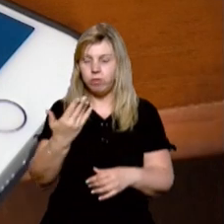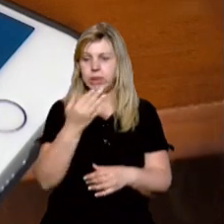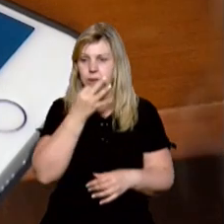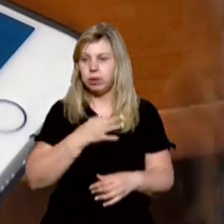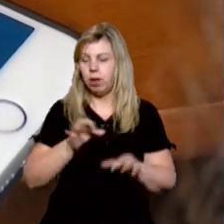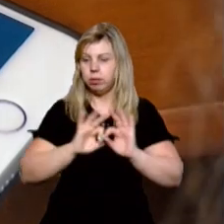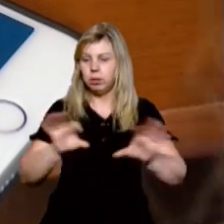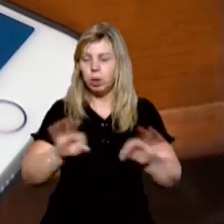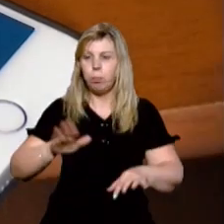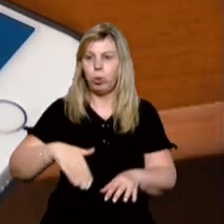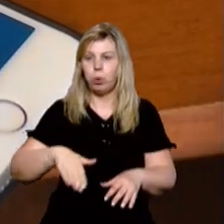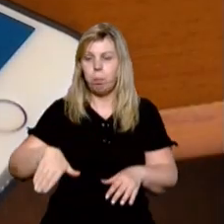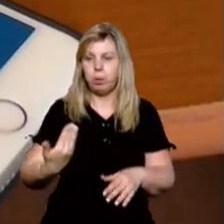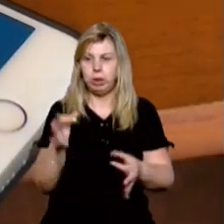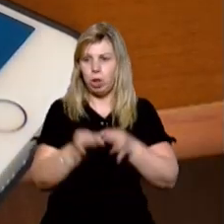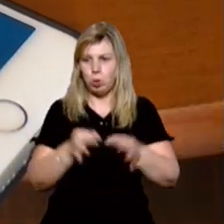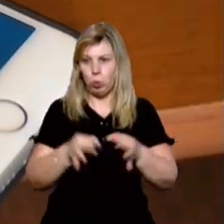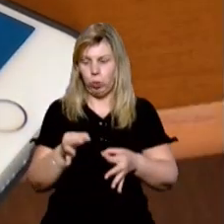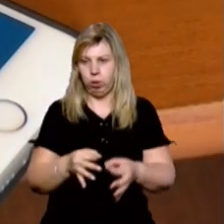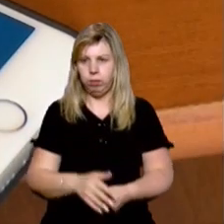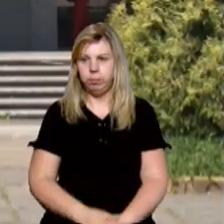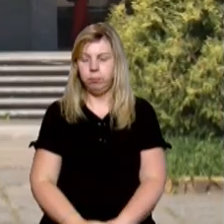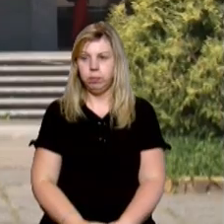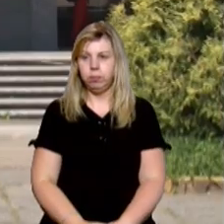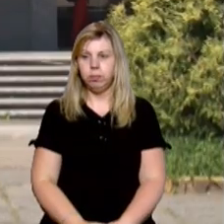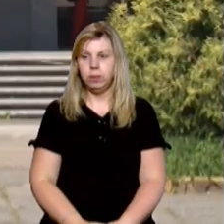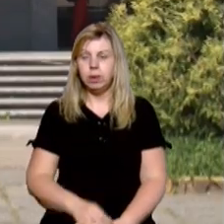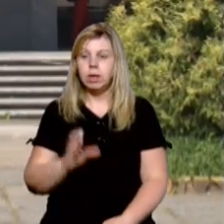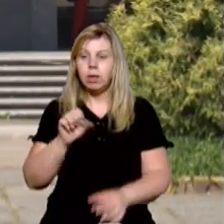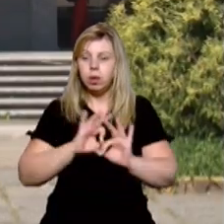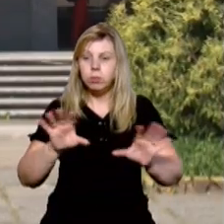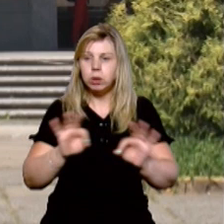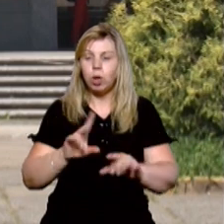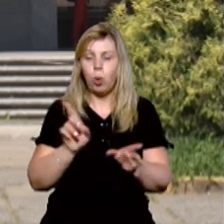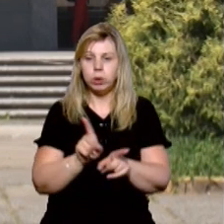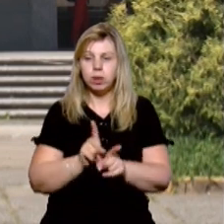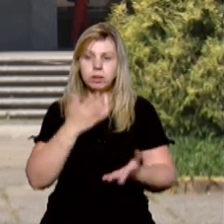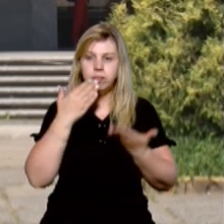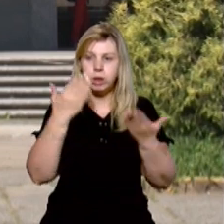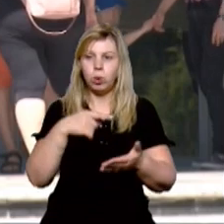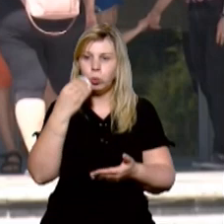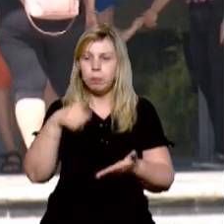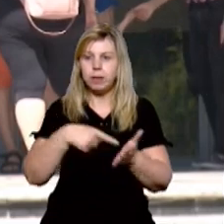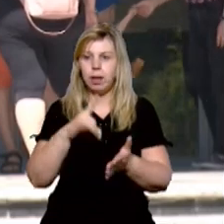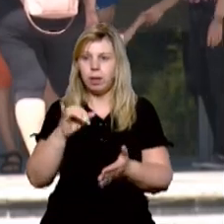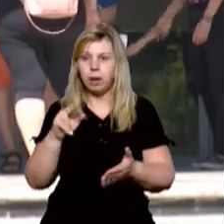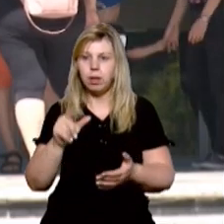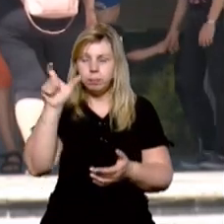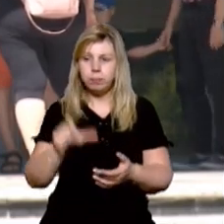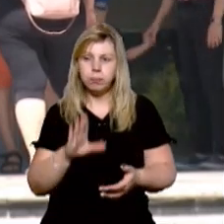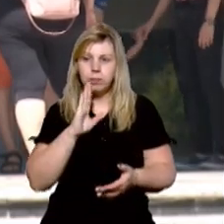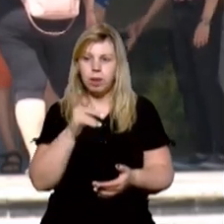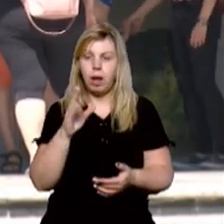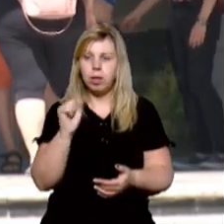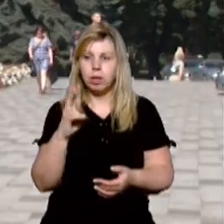сказав, що прокоментує ситуацію після судового засідання. За коментарем ми звернулися й до Ужгородської міської ради. Решниця міськради